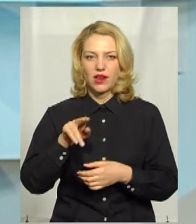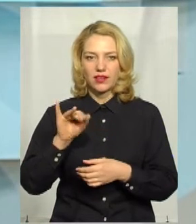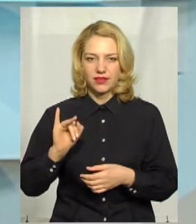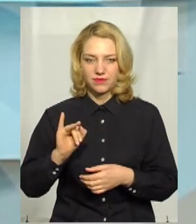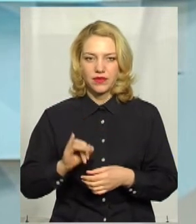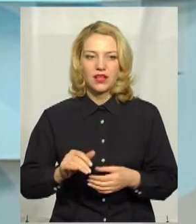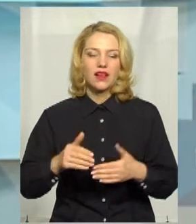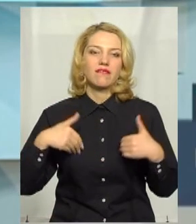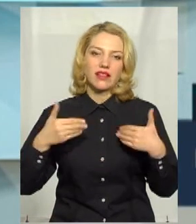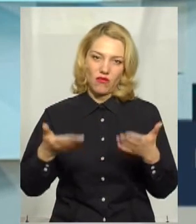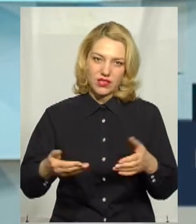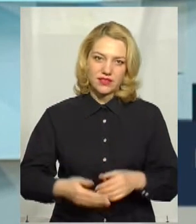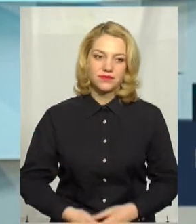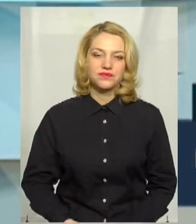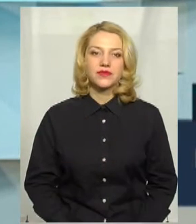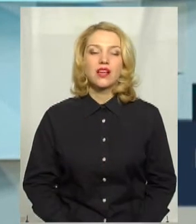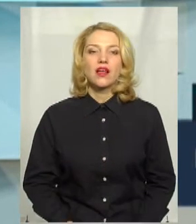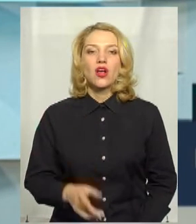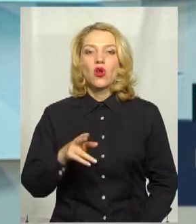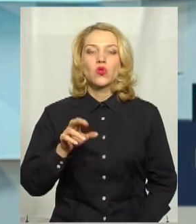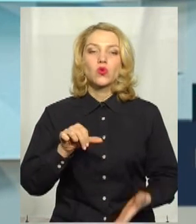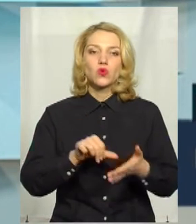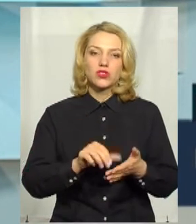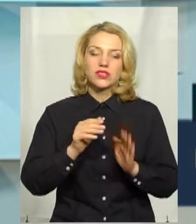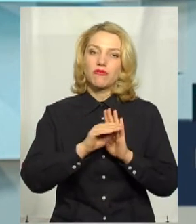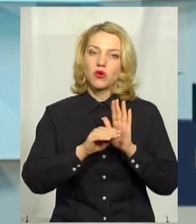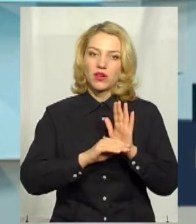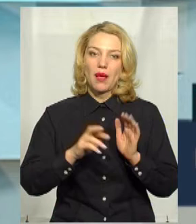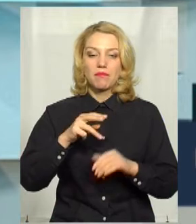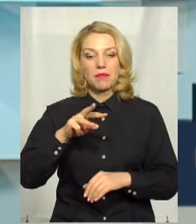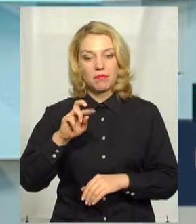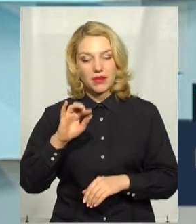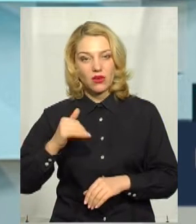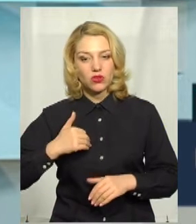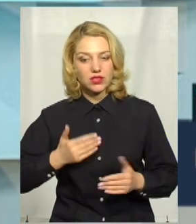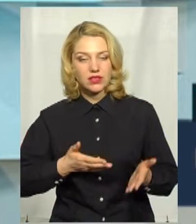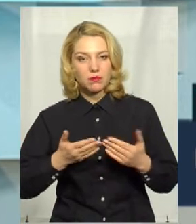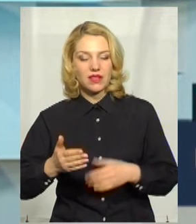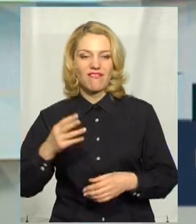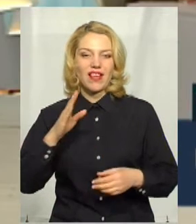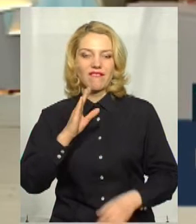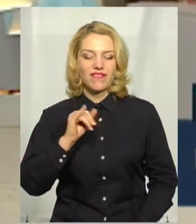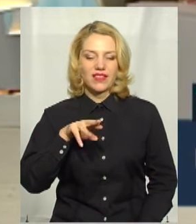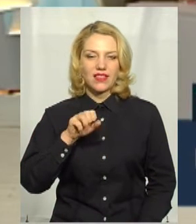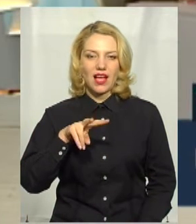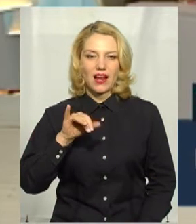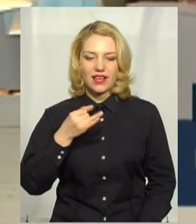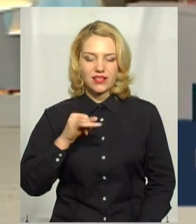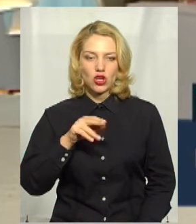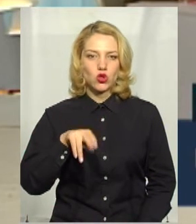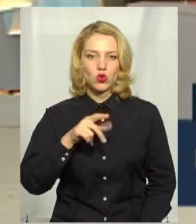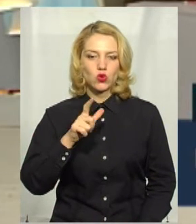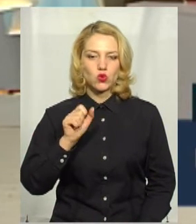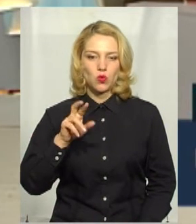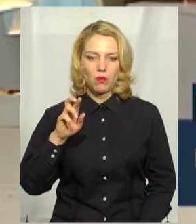Шепаревим. До участі у програмі ми хотіли запросити Віталія Дзюбу, начальника управління